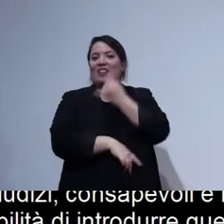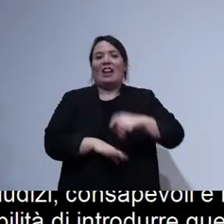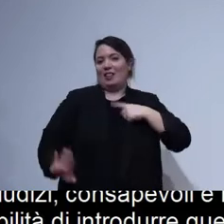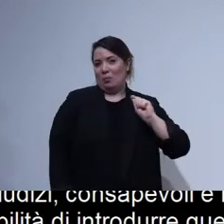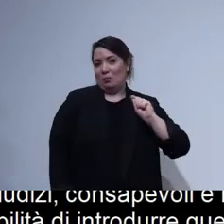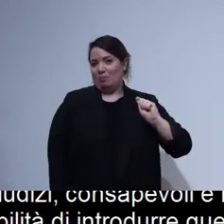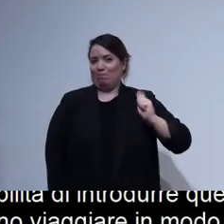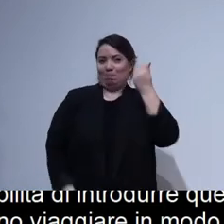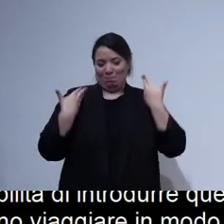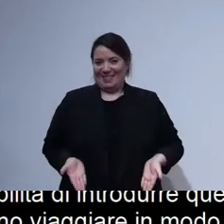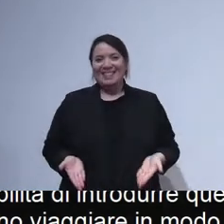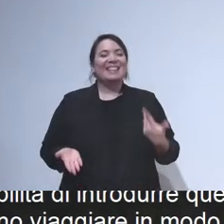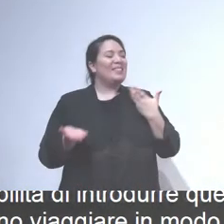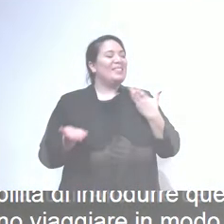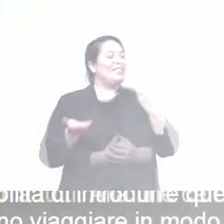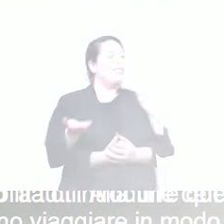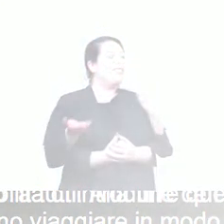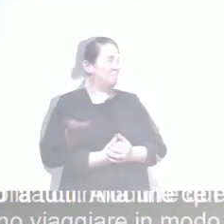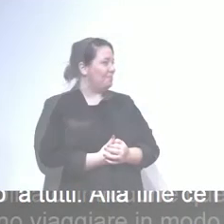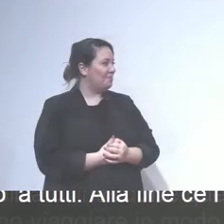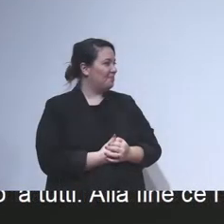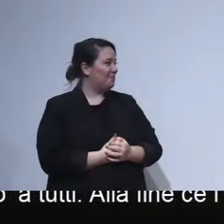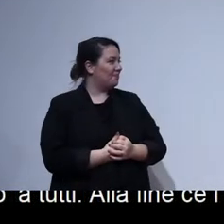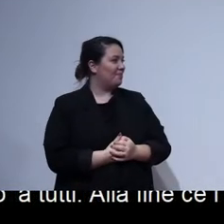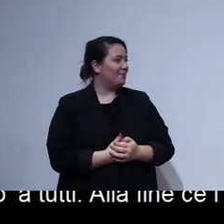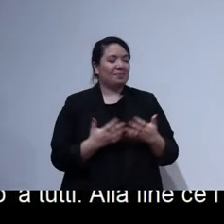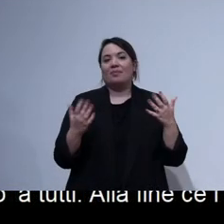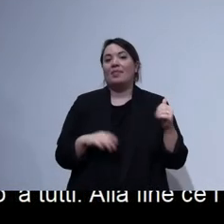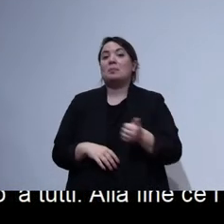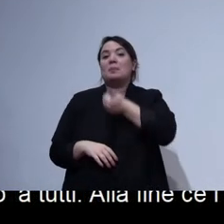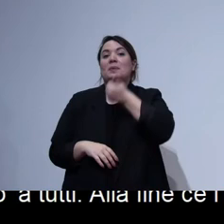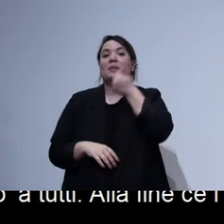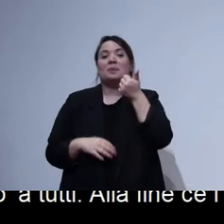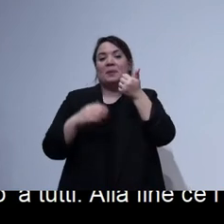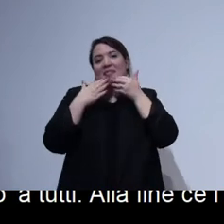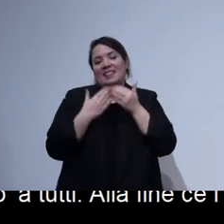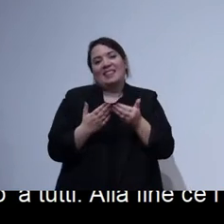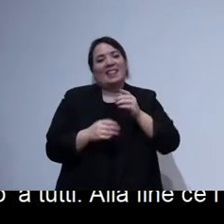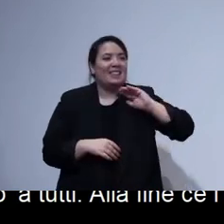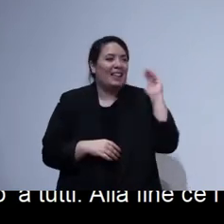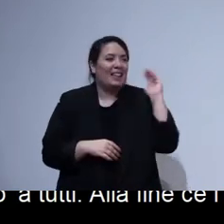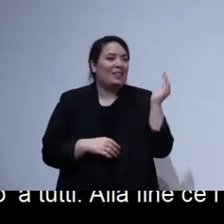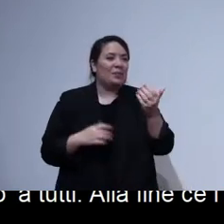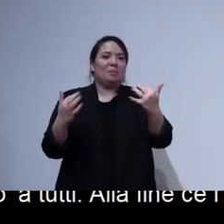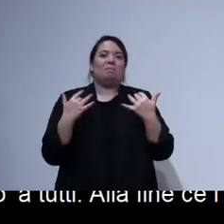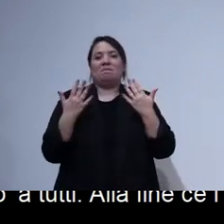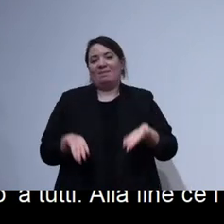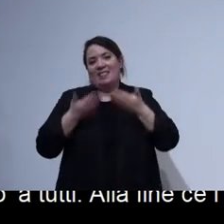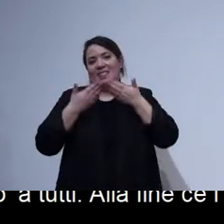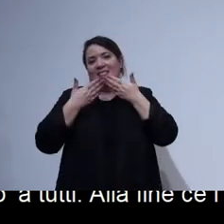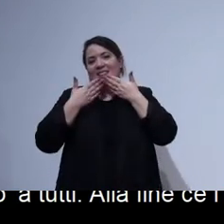punto do la parola a Federica e Valentina. Allora, innanzitutto grazie a tutti di essere venuti oggi, grazie agli